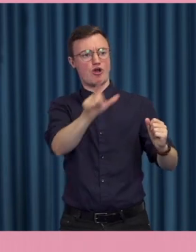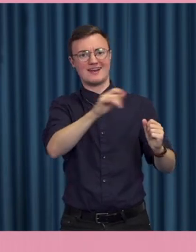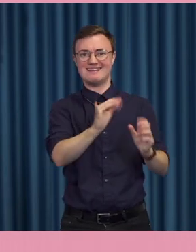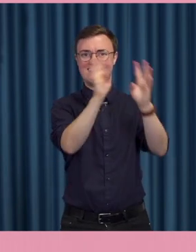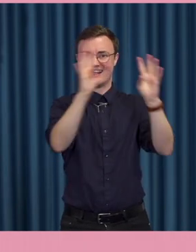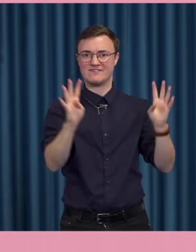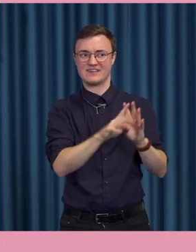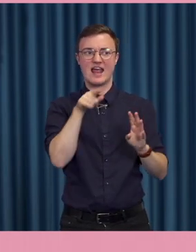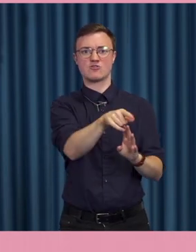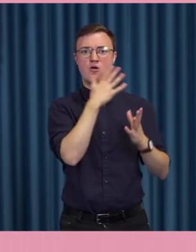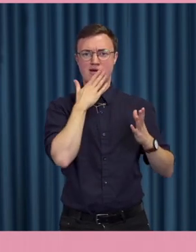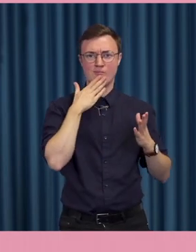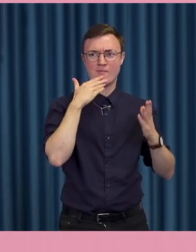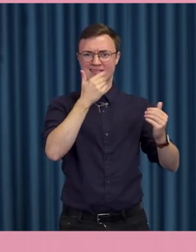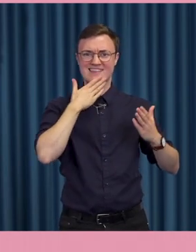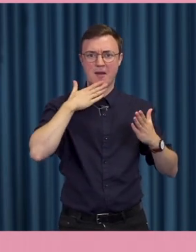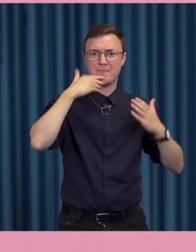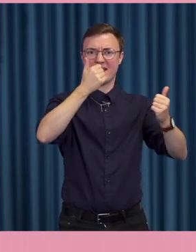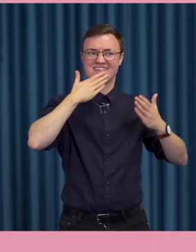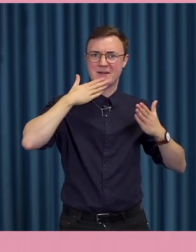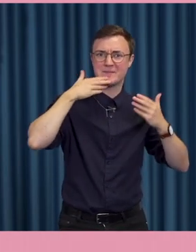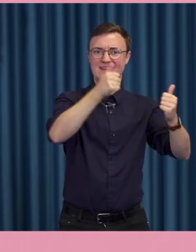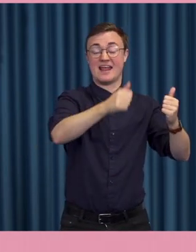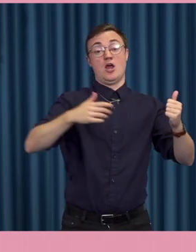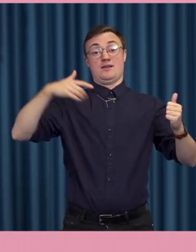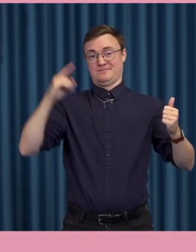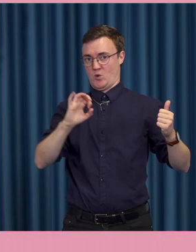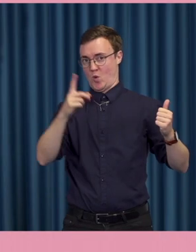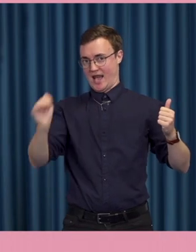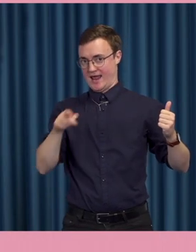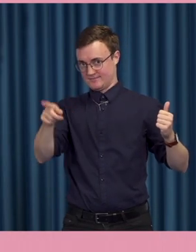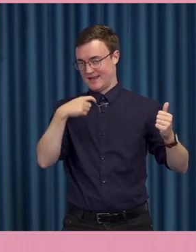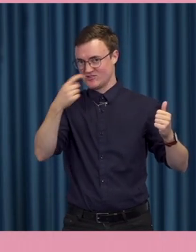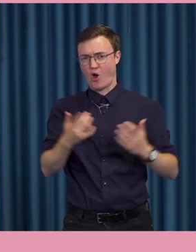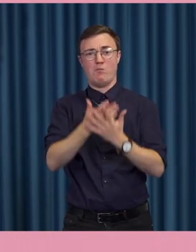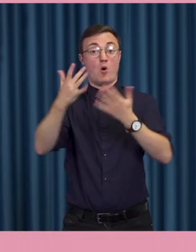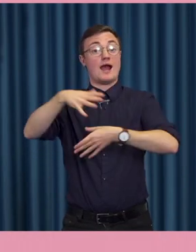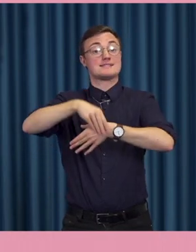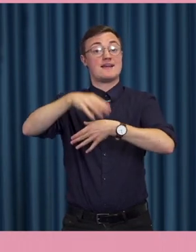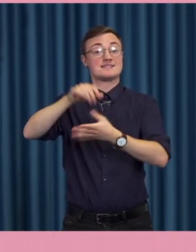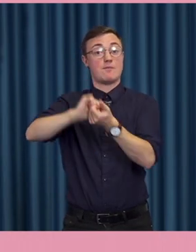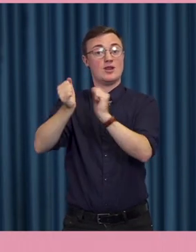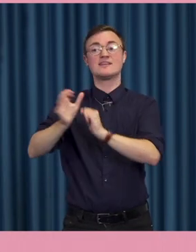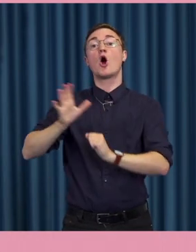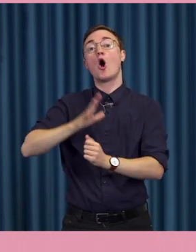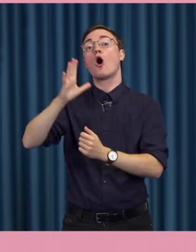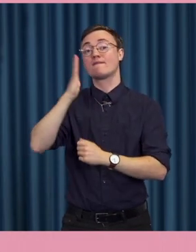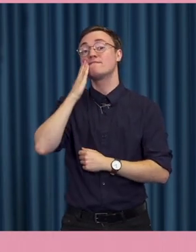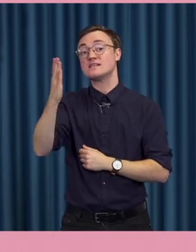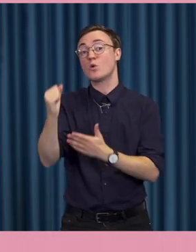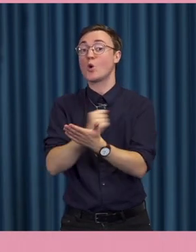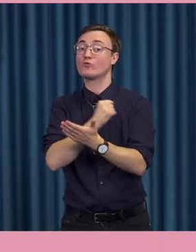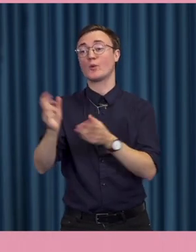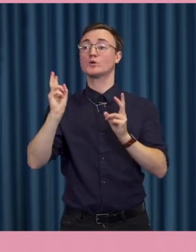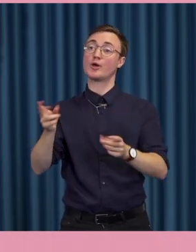blir bättre och bättre. Föregående talare sa ju precis att många svenska politiker har Facebookkonton som en liten